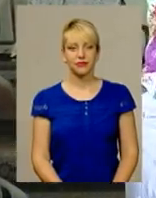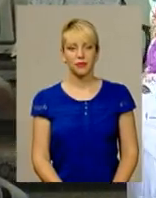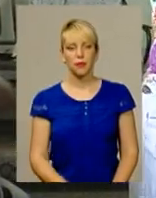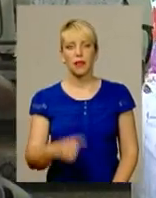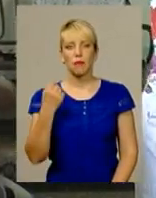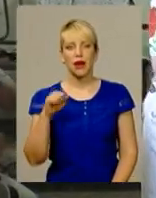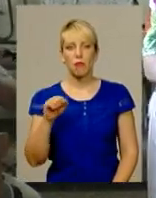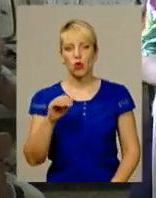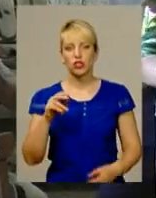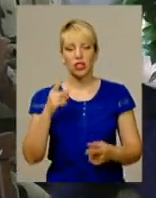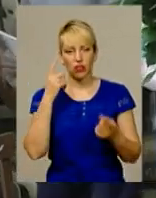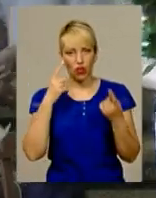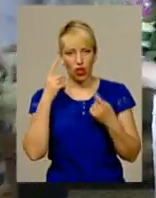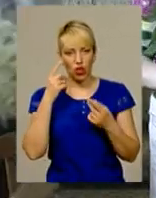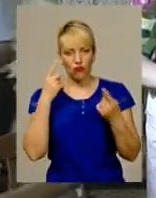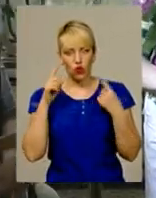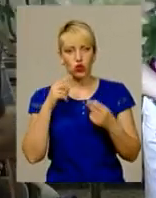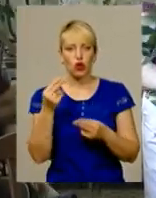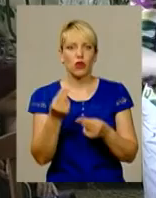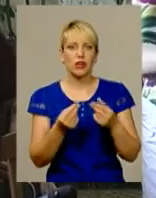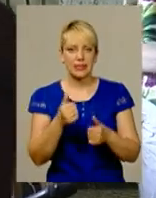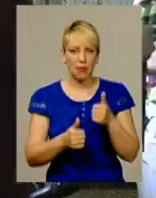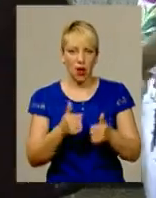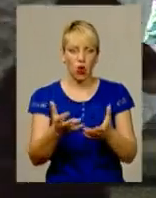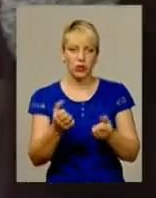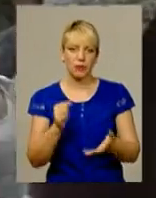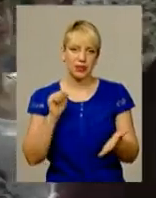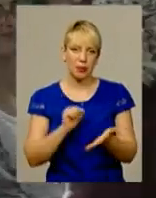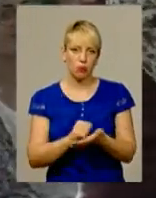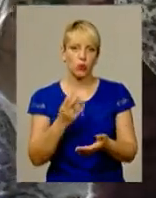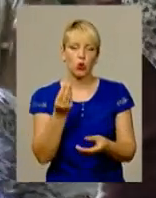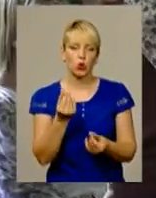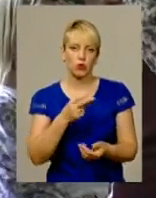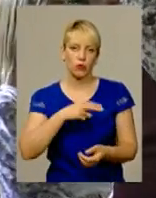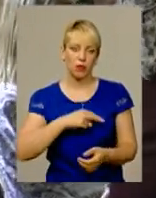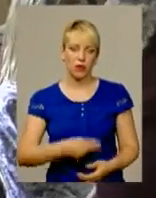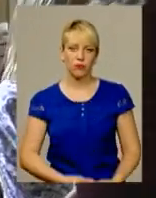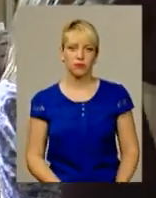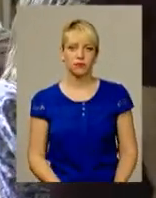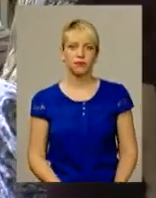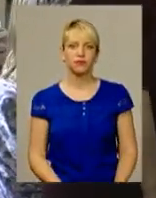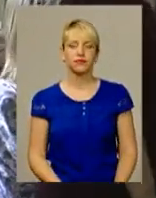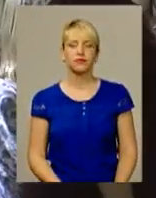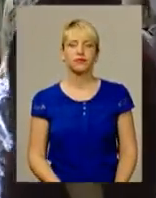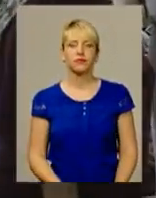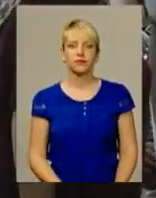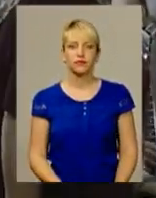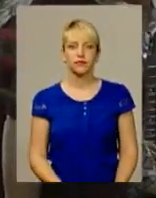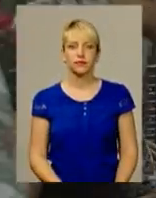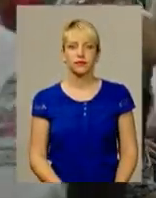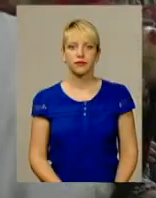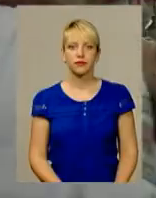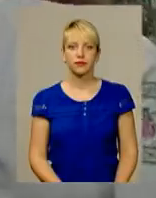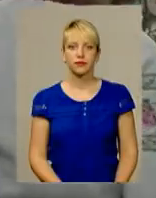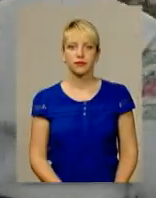Переможниця творчого змагання отримала відповідний диплом, а також грошову премію. Тетяна Ворожцова, Юрій Чурний для інформаційного